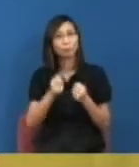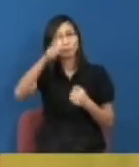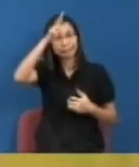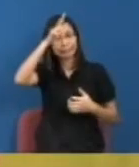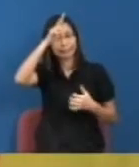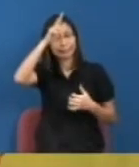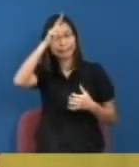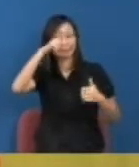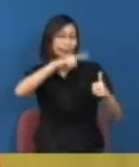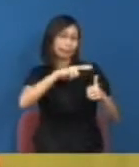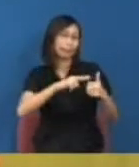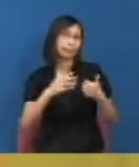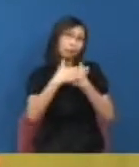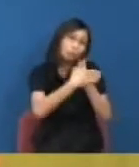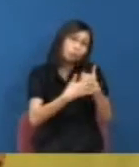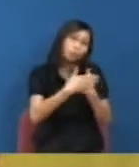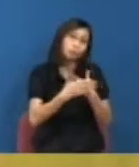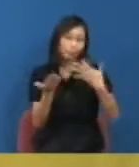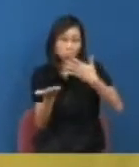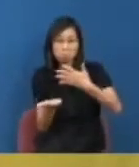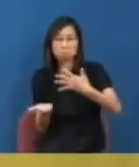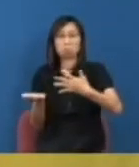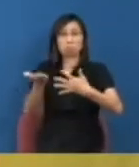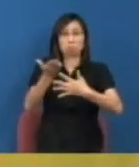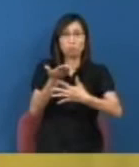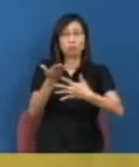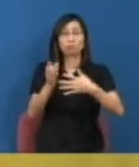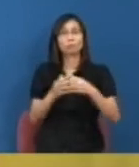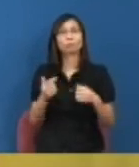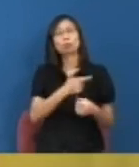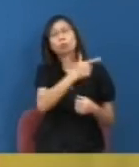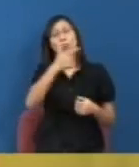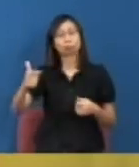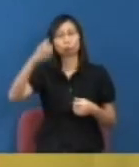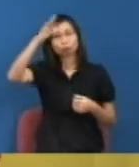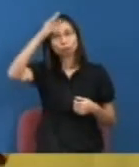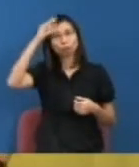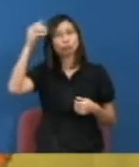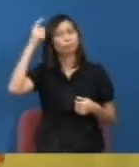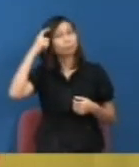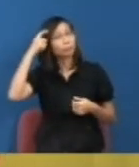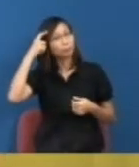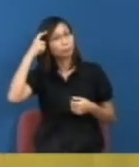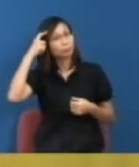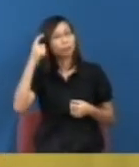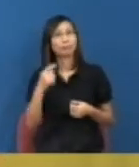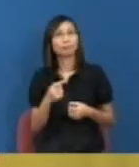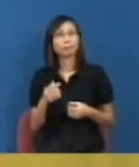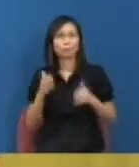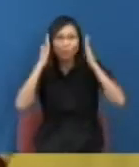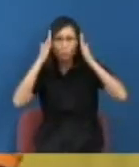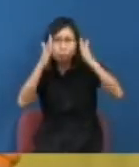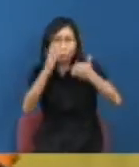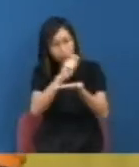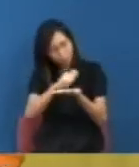甚至希望能夠步步高升當然有些學者也可能是一個沉追於知識賣手於